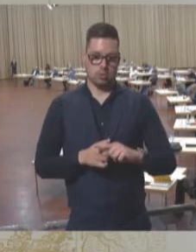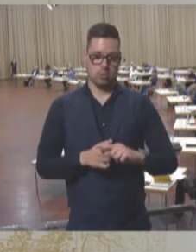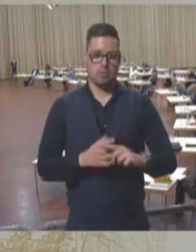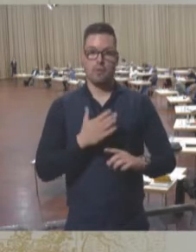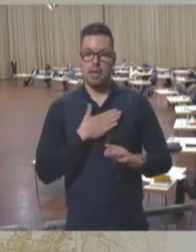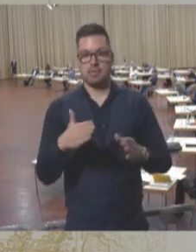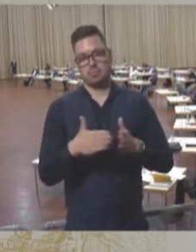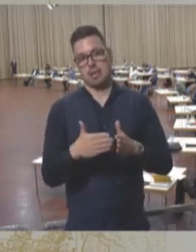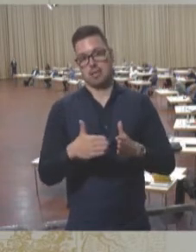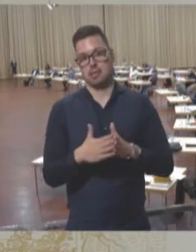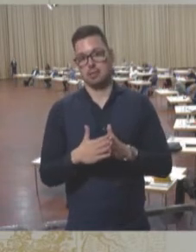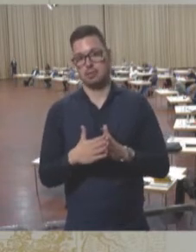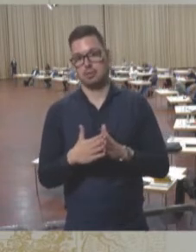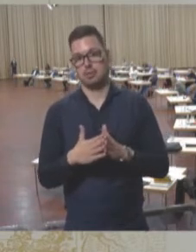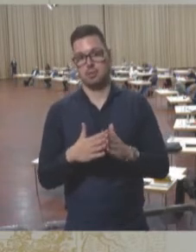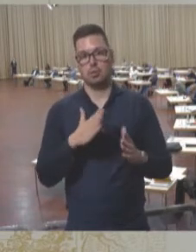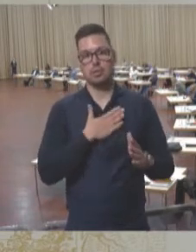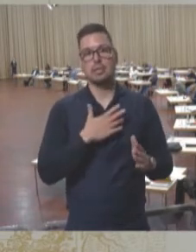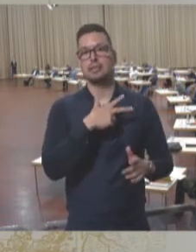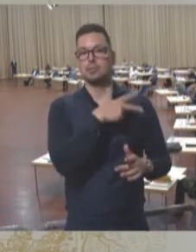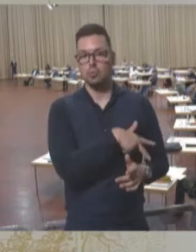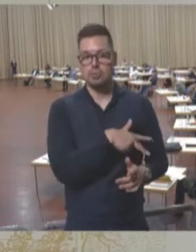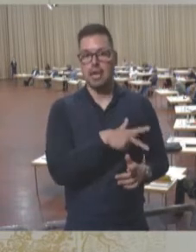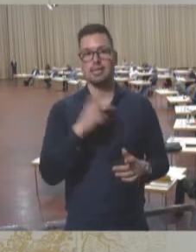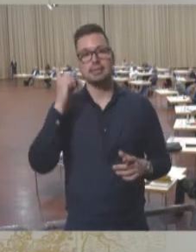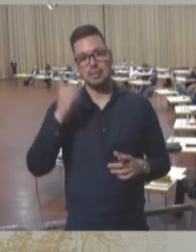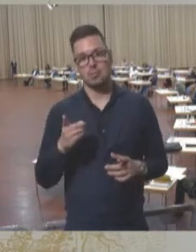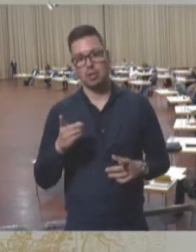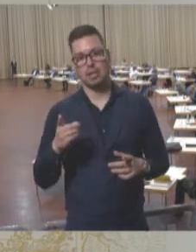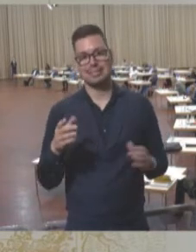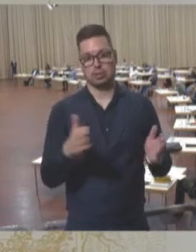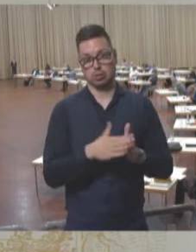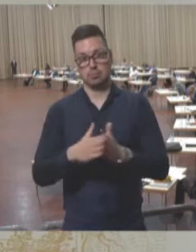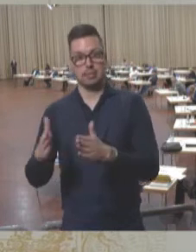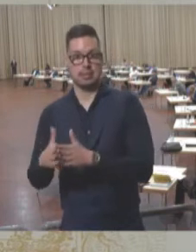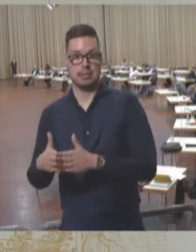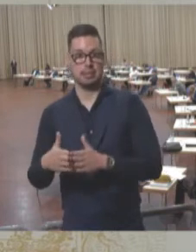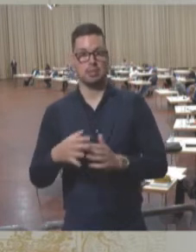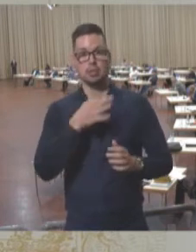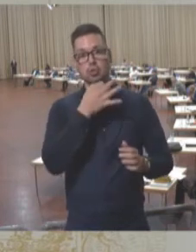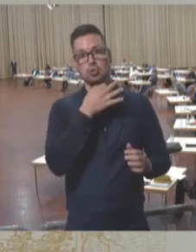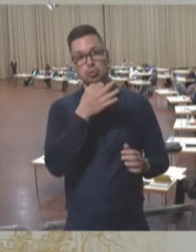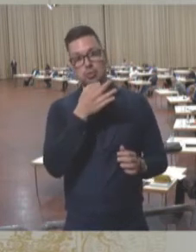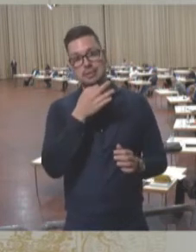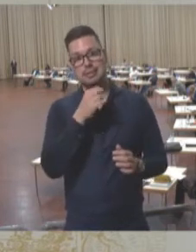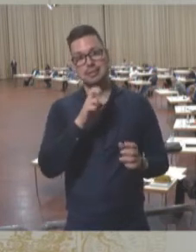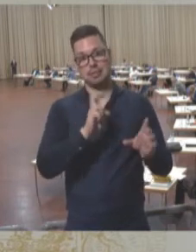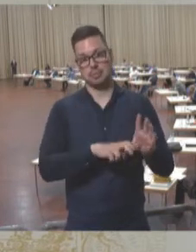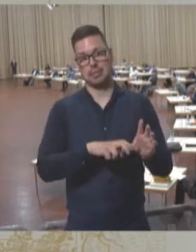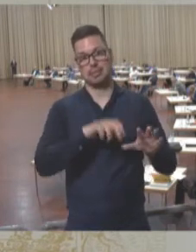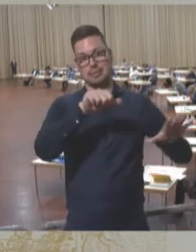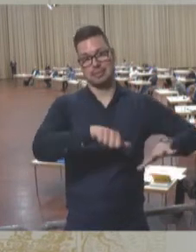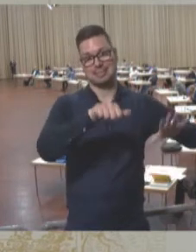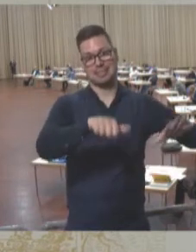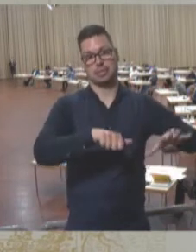Partei sagen, in unserer sozialdemokratischen Partei hier an der Saar ist das jüngste Mitglied 16 Jahre und das